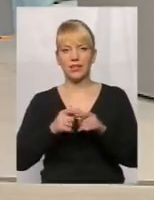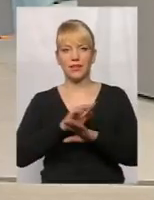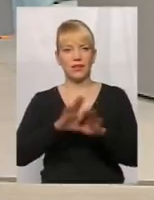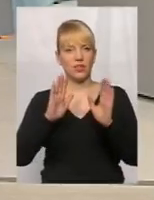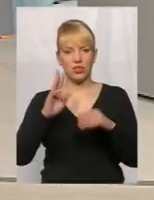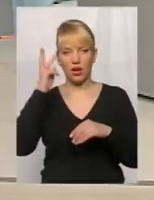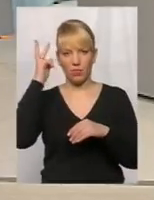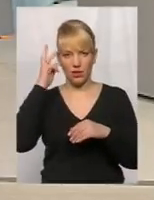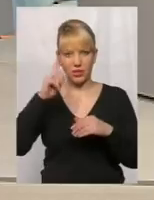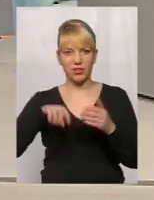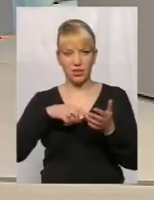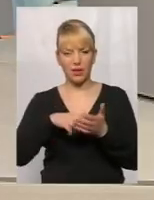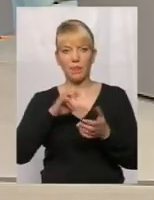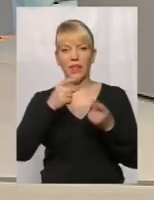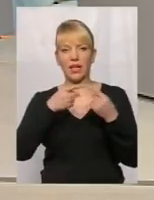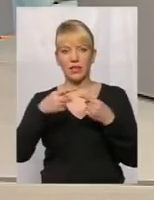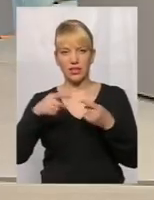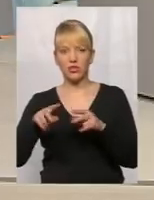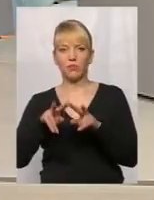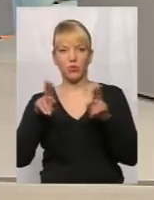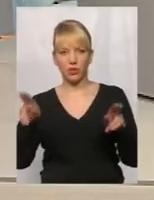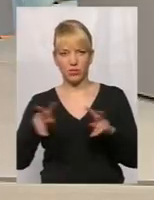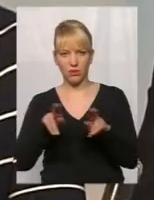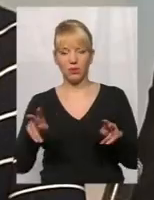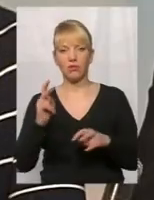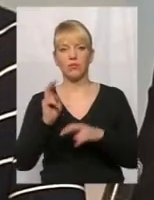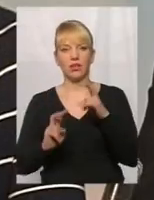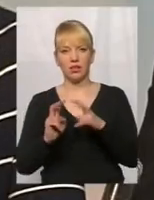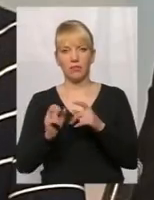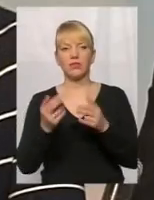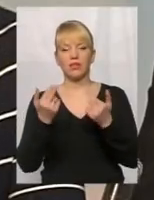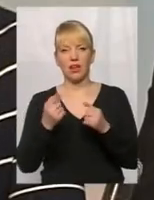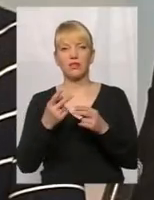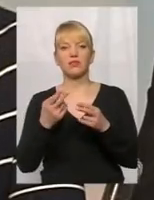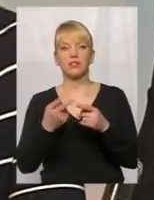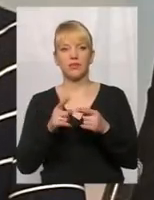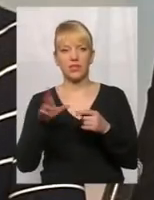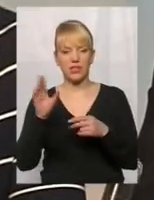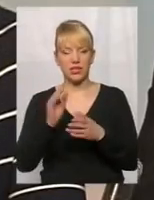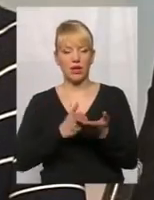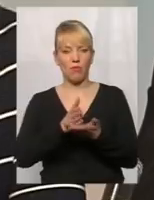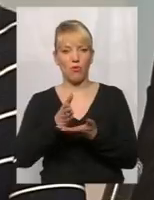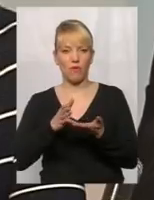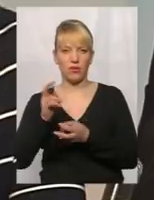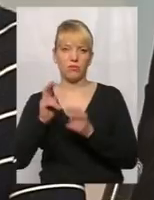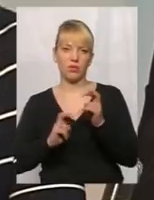лише Хмельницька область, а всі подібні профільні підприємства? профільні підприємства проводився державний фінансовий аудит.